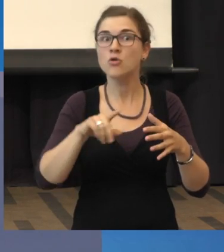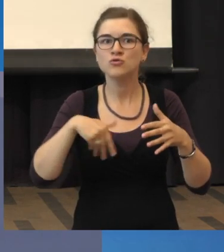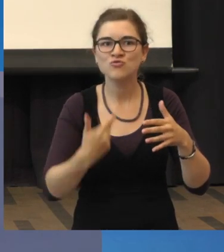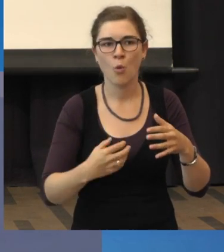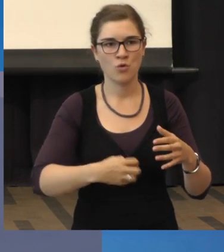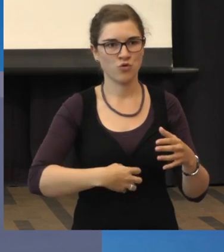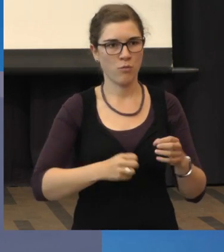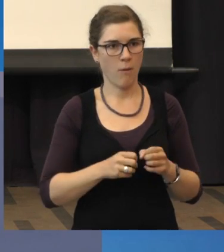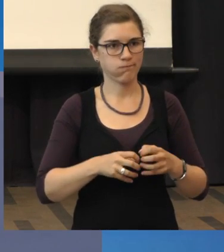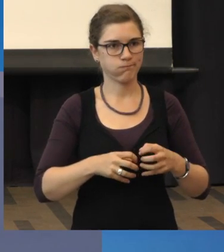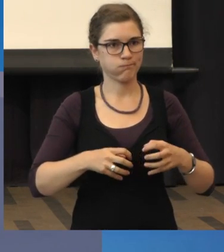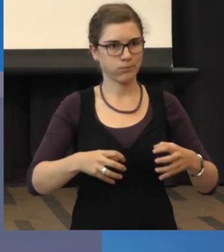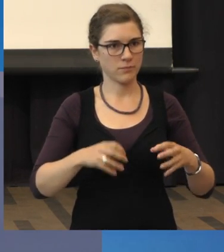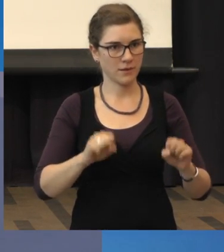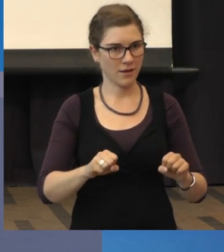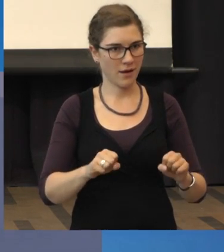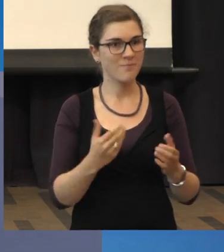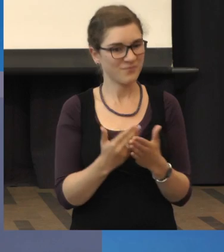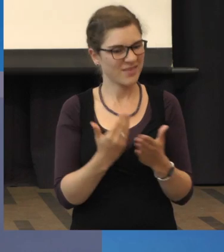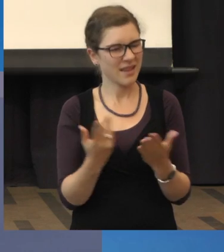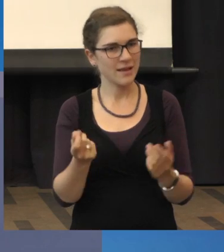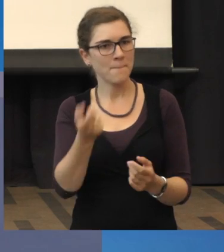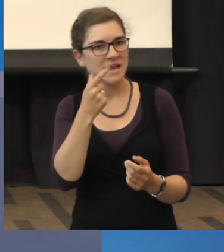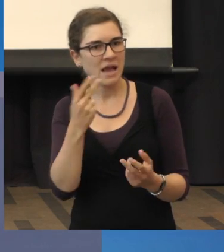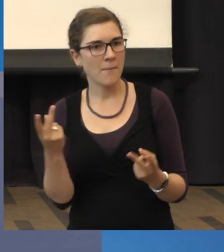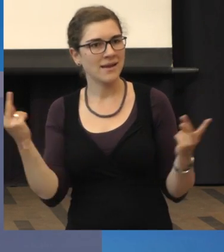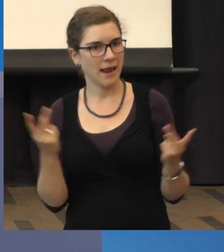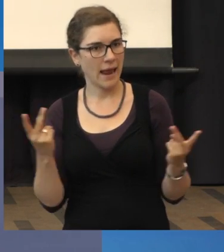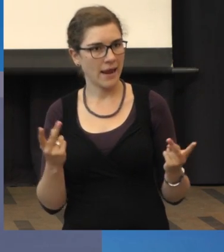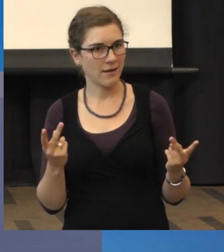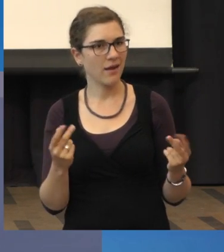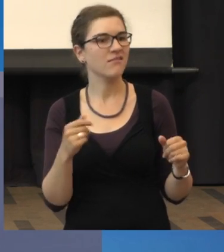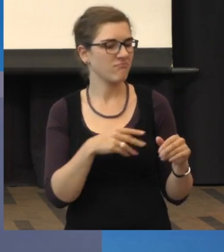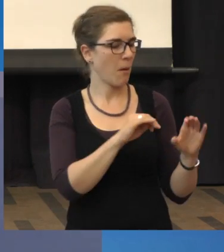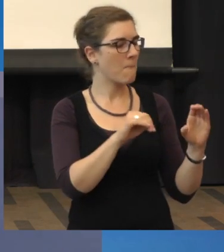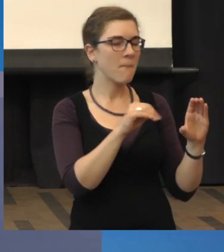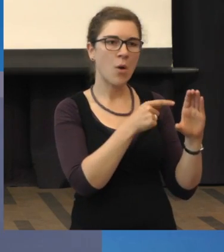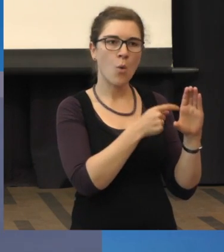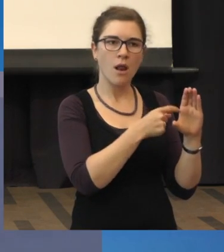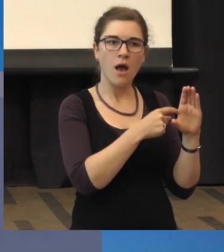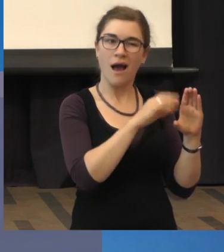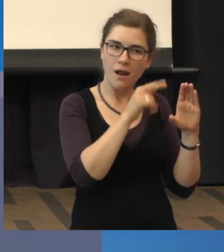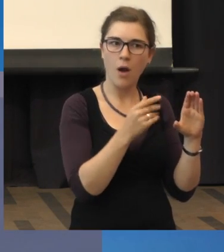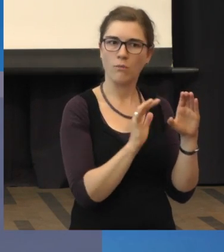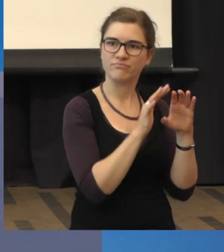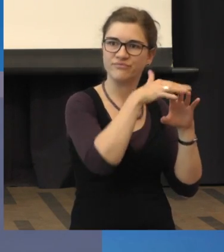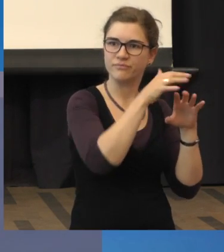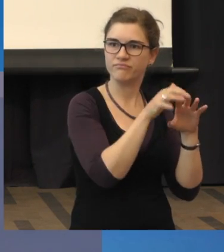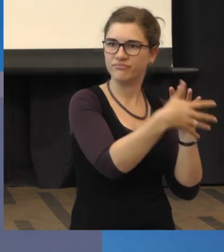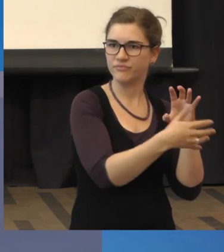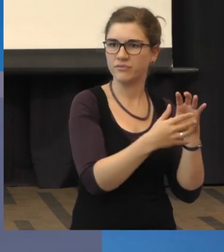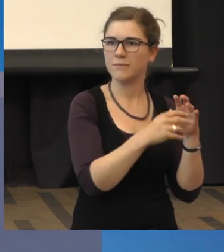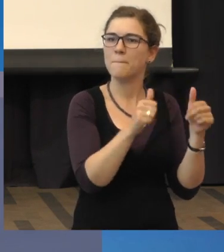Und deshalb gibt es ein Medikament, genau wie bei der Makuladegeneration. Da entsteht ja auch dieses neue Blutgefäß. Und mit einem ähnlichen